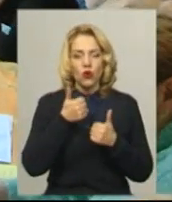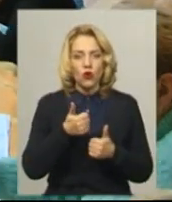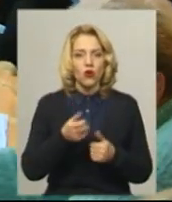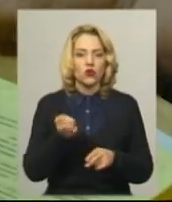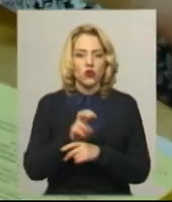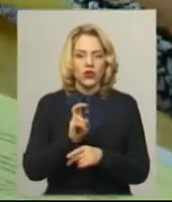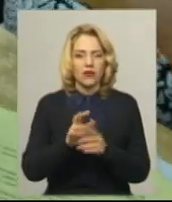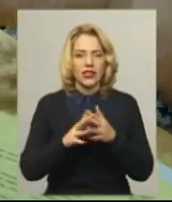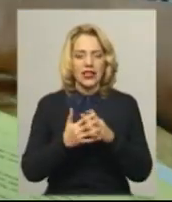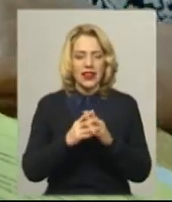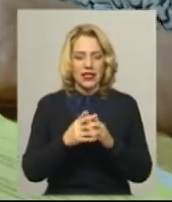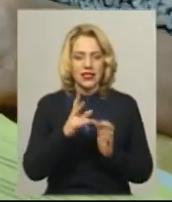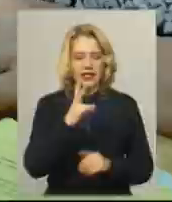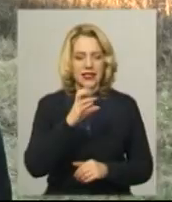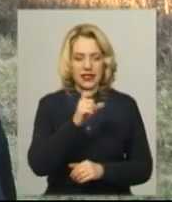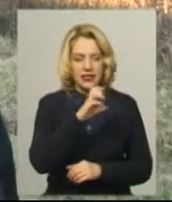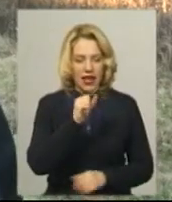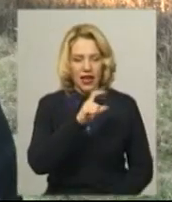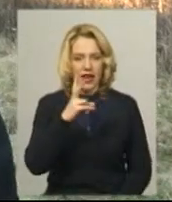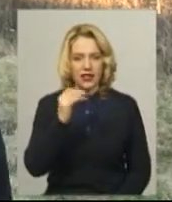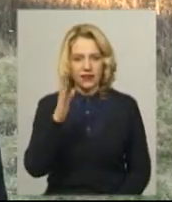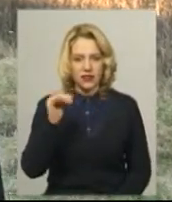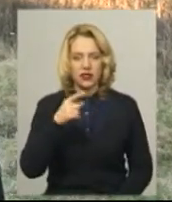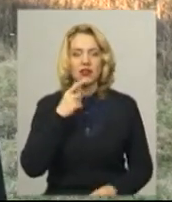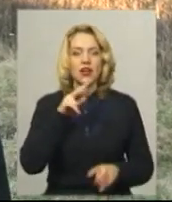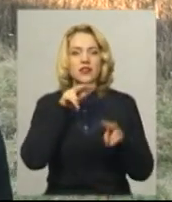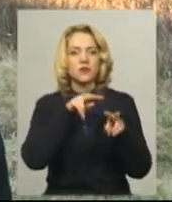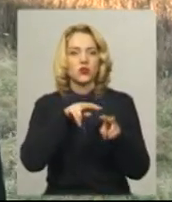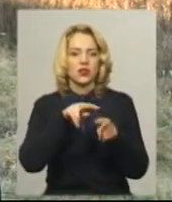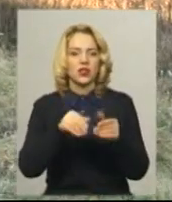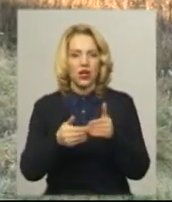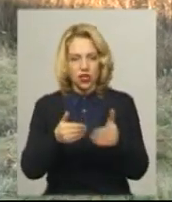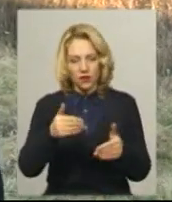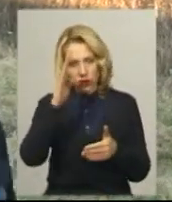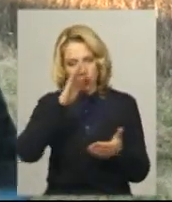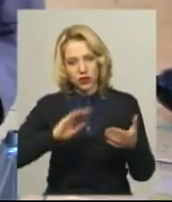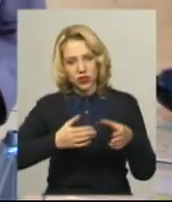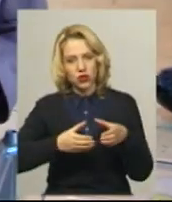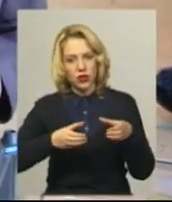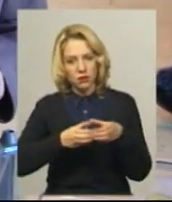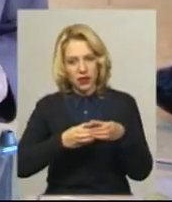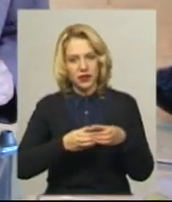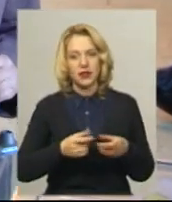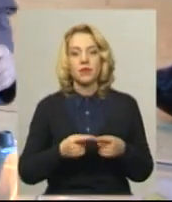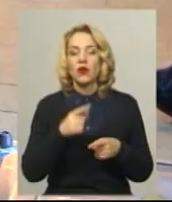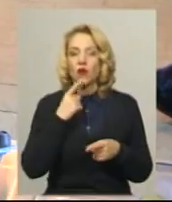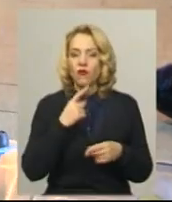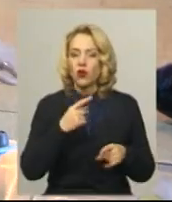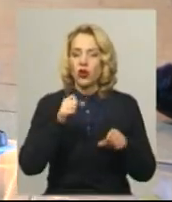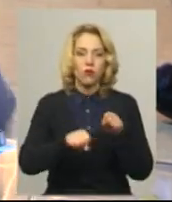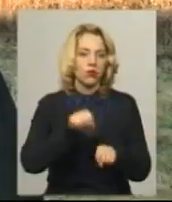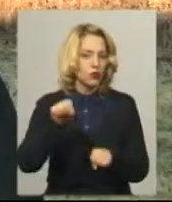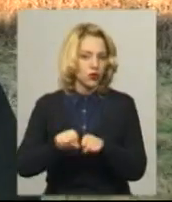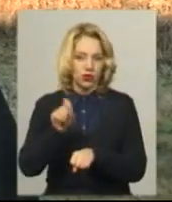дільниці у селі Сахнівці і офіційна спостерігачка за виборами від однієї з партій Вікторія Маєвська. Та додає, порушень на дільниці